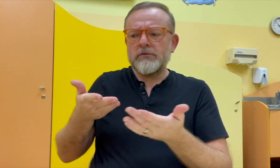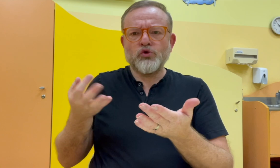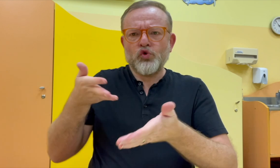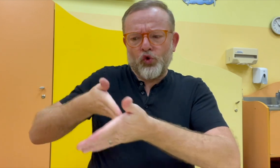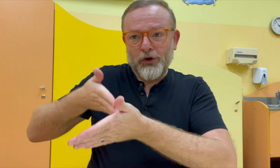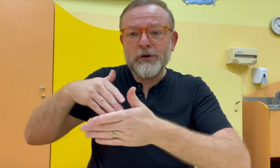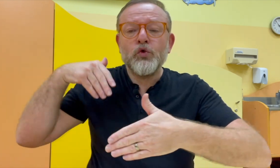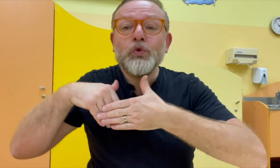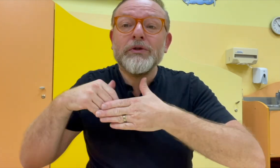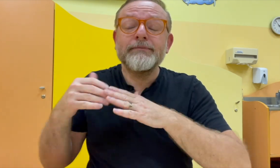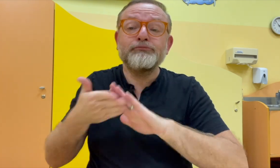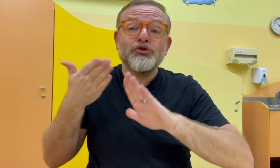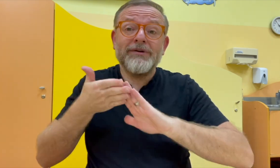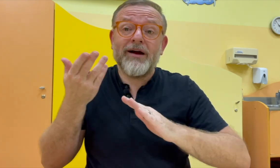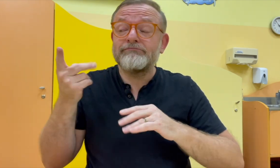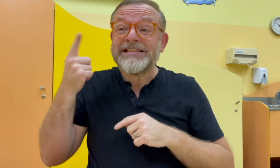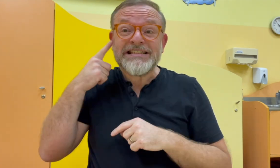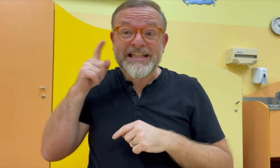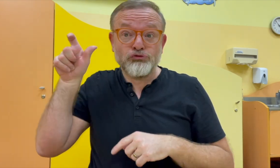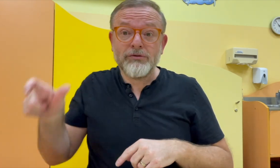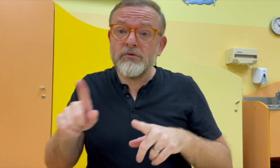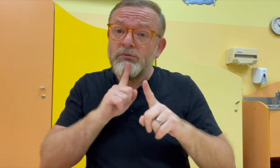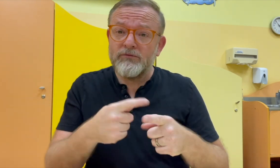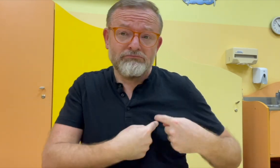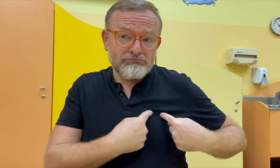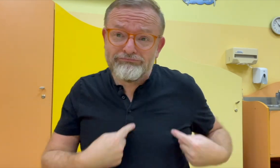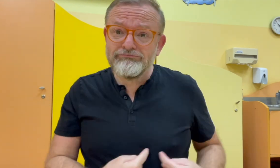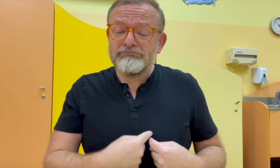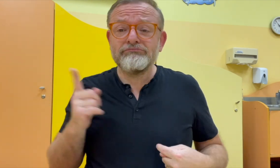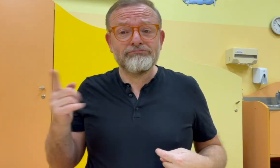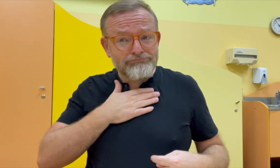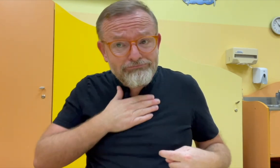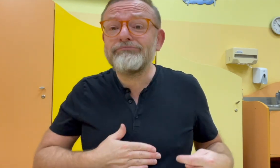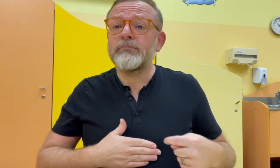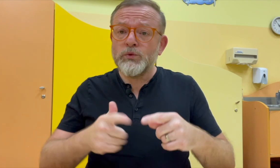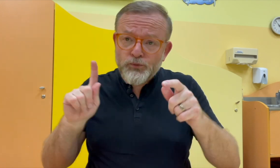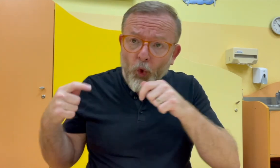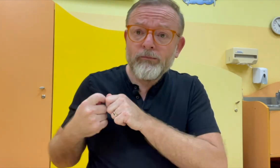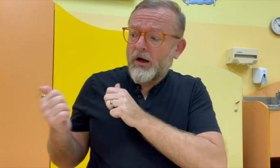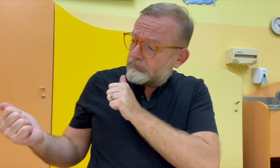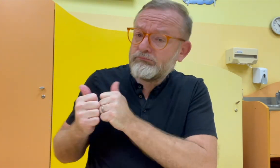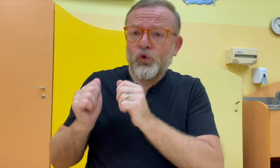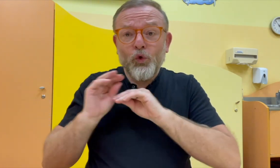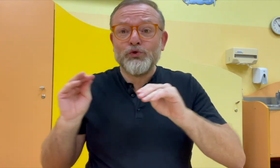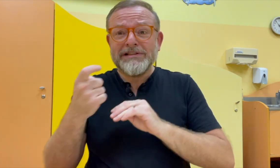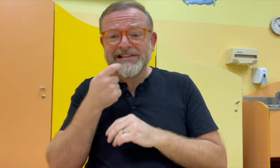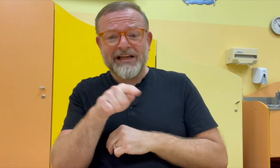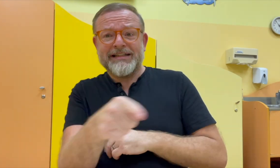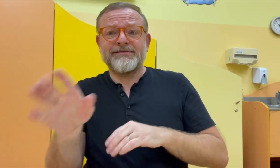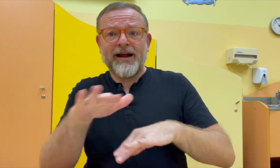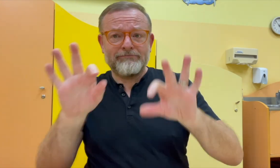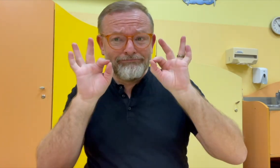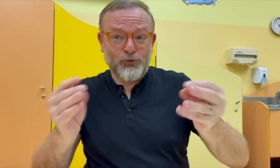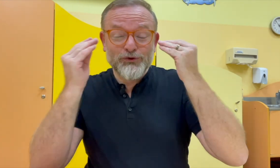Protože se může stát, že například pedagog, který si slyší, i když je strašně ochotný a výborný pedagog,